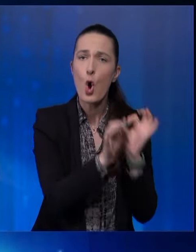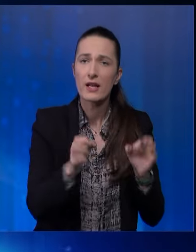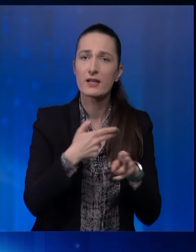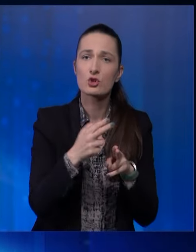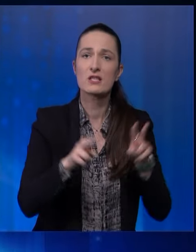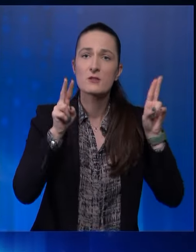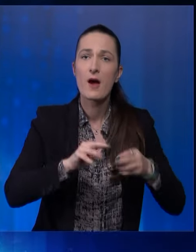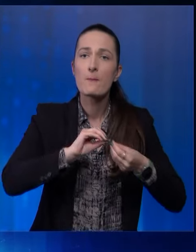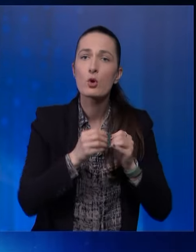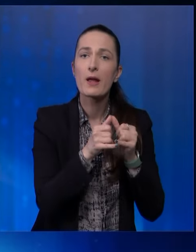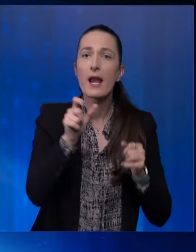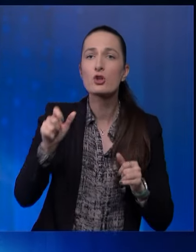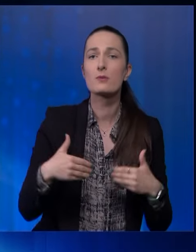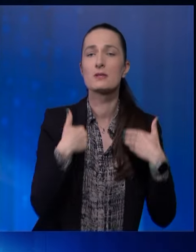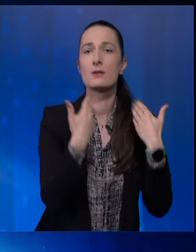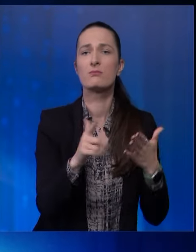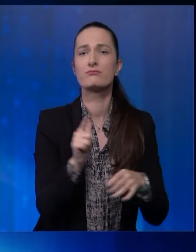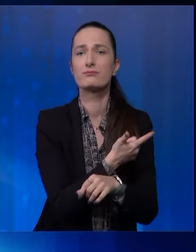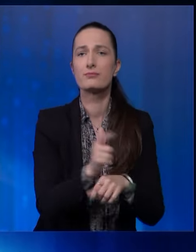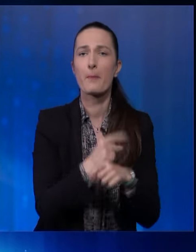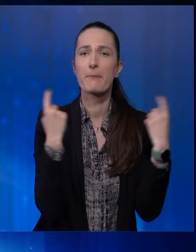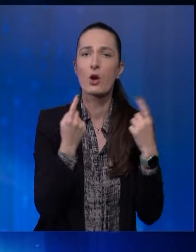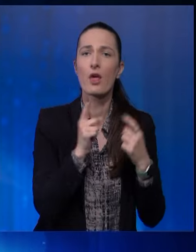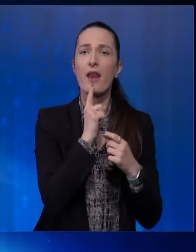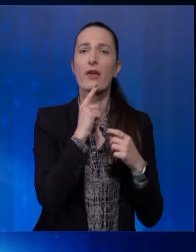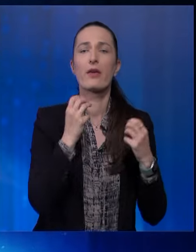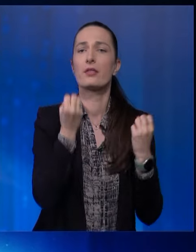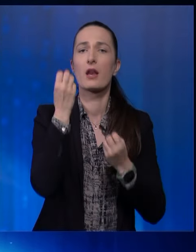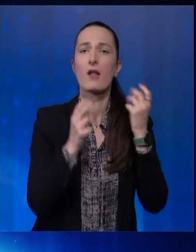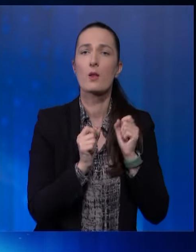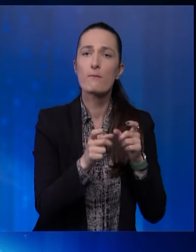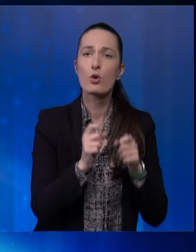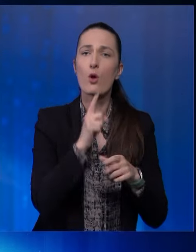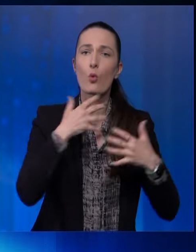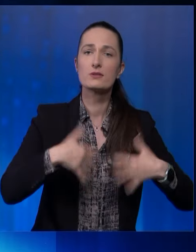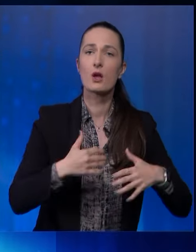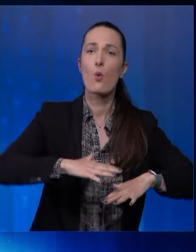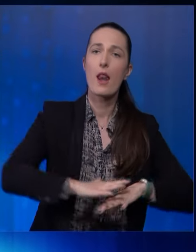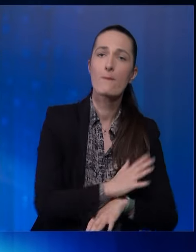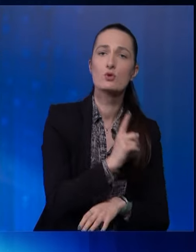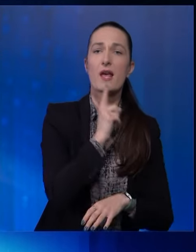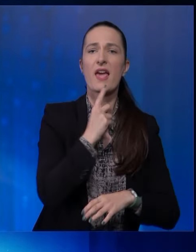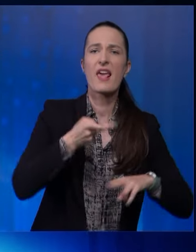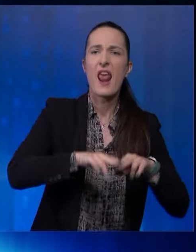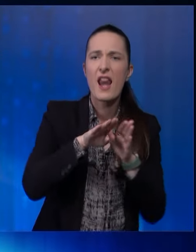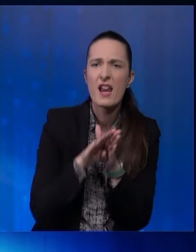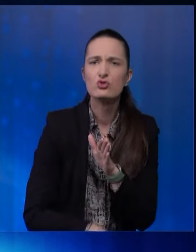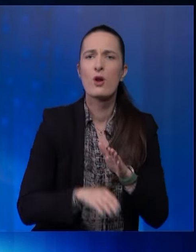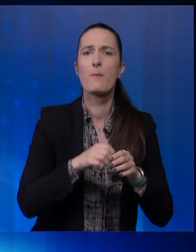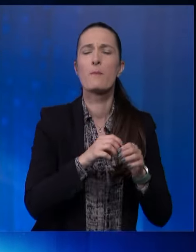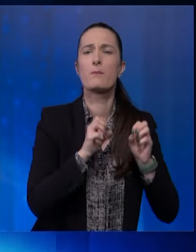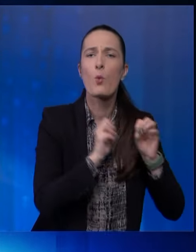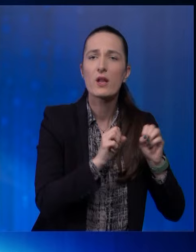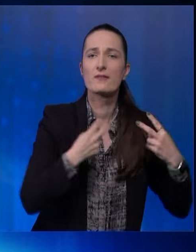i neke trivialne poruke koje igraju na emocije, na neke najnižje porive, na strahove